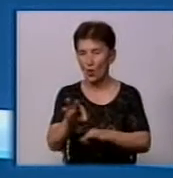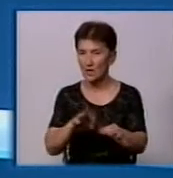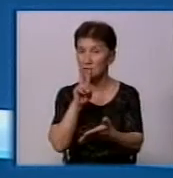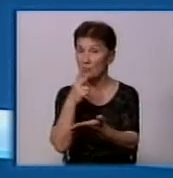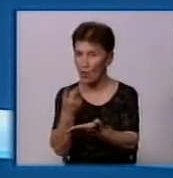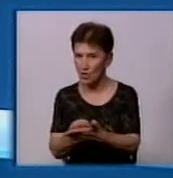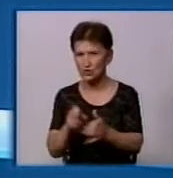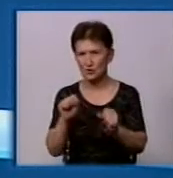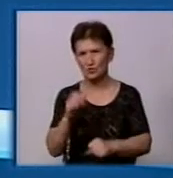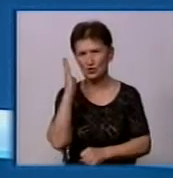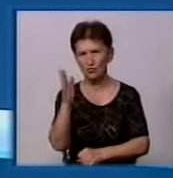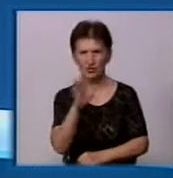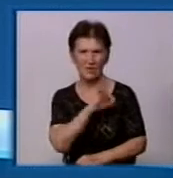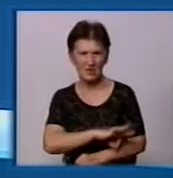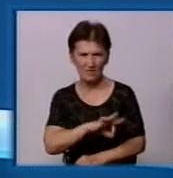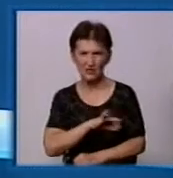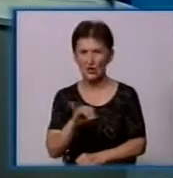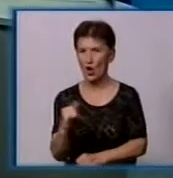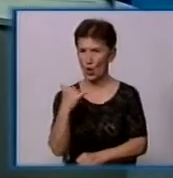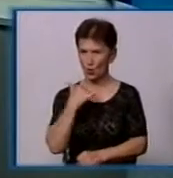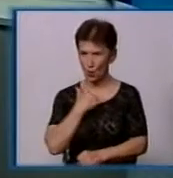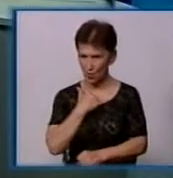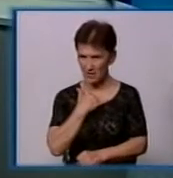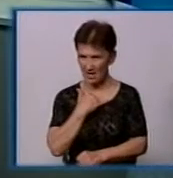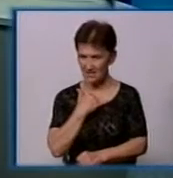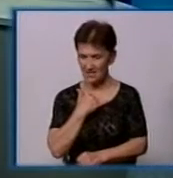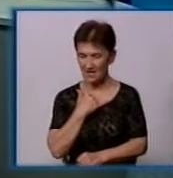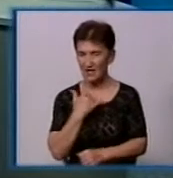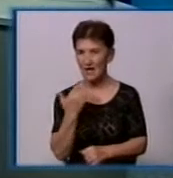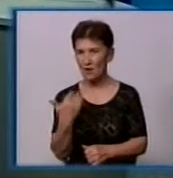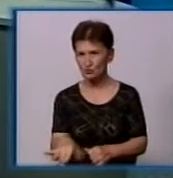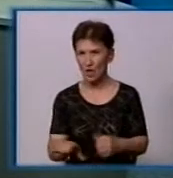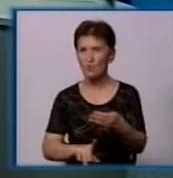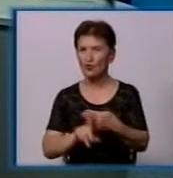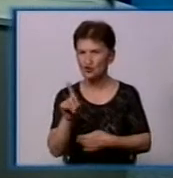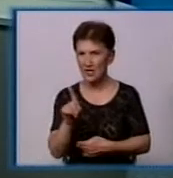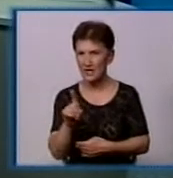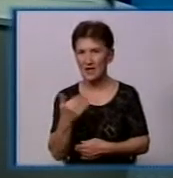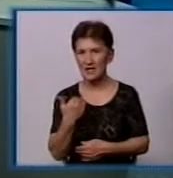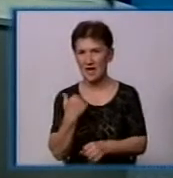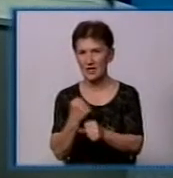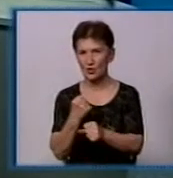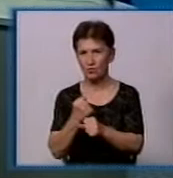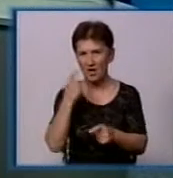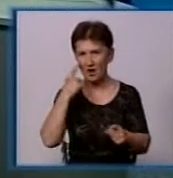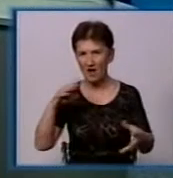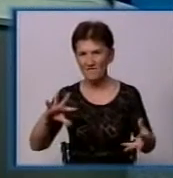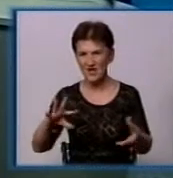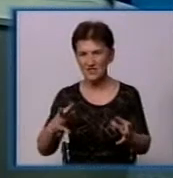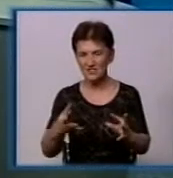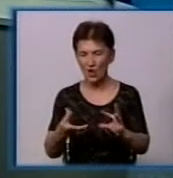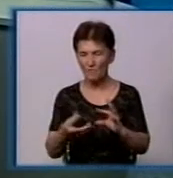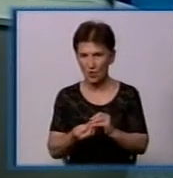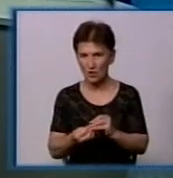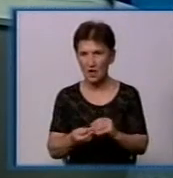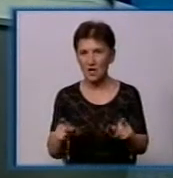Буде подібне пробувати і впроваджувати у нас. У нас це почали впроваджувати. Я роблю висновок, що ви вирішили всі питання